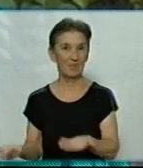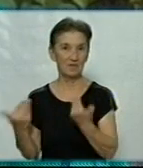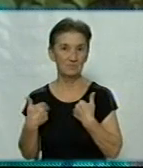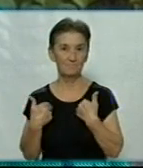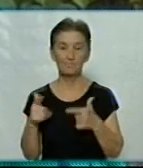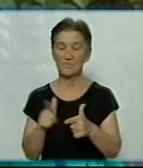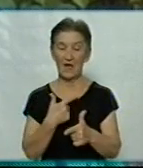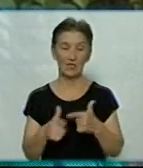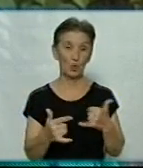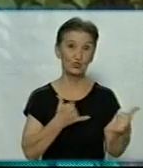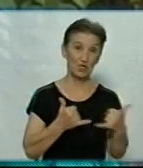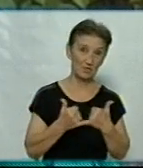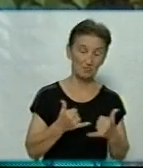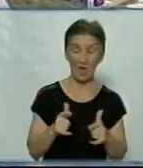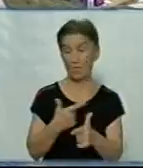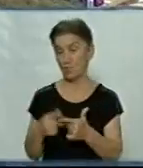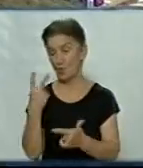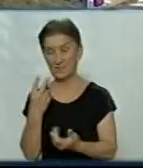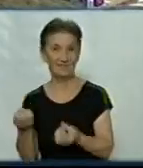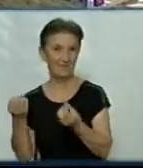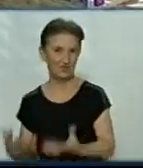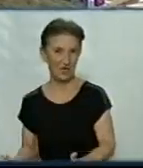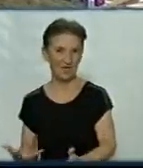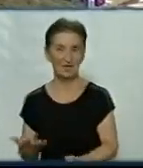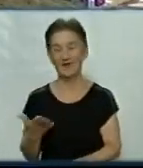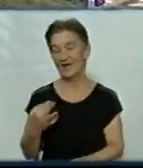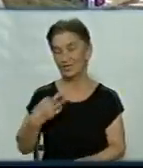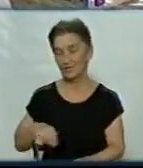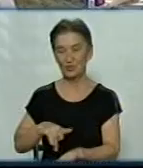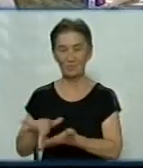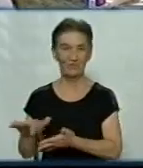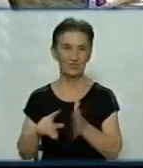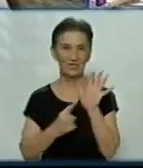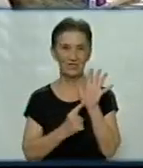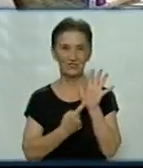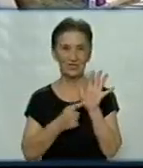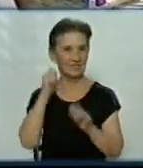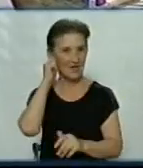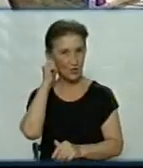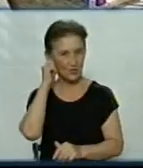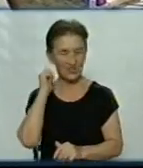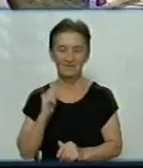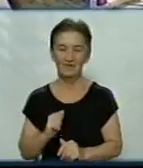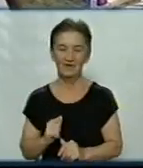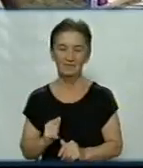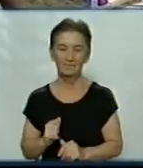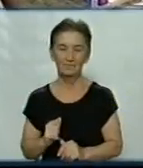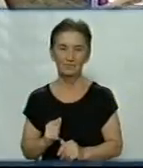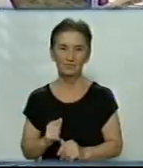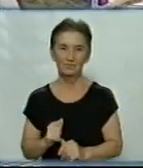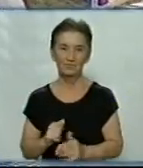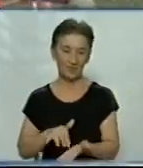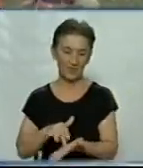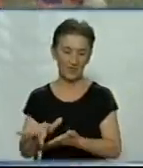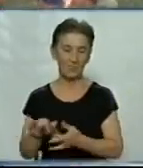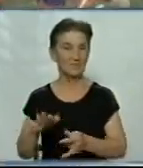джентльмени, або звичайний, а брали звичайний клас. Синочок пішов в перший клас, шість рочків нам. Ідемо з